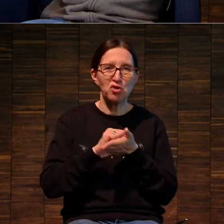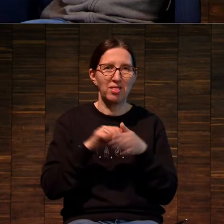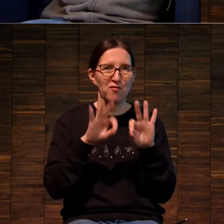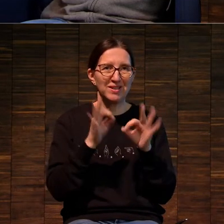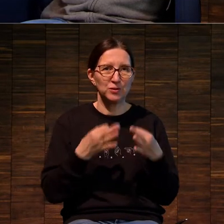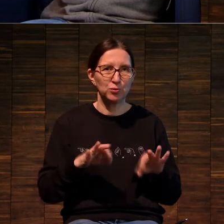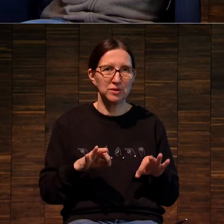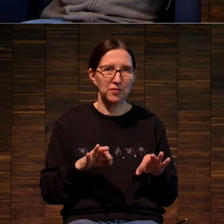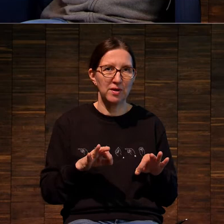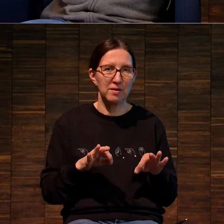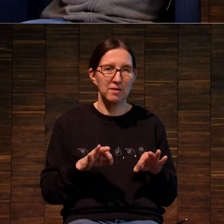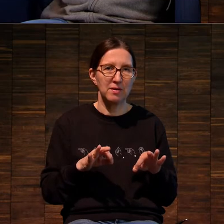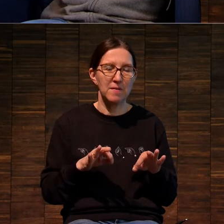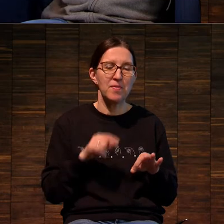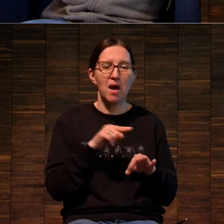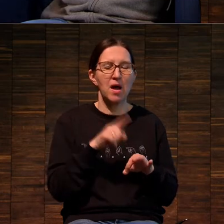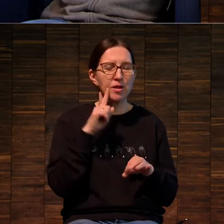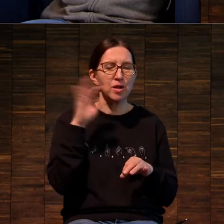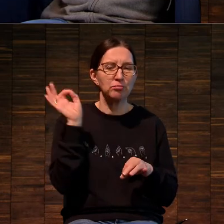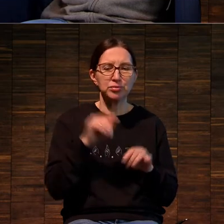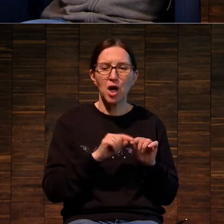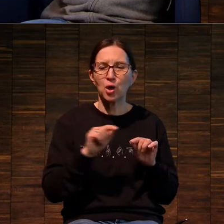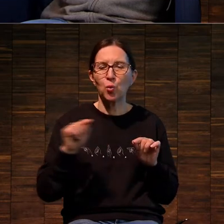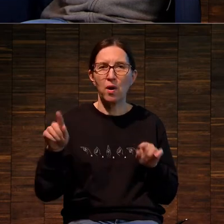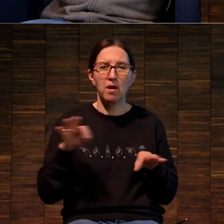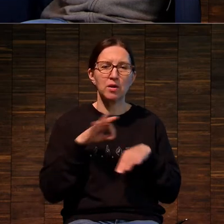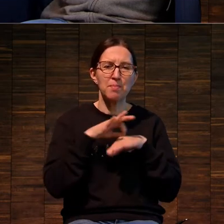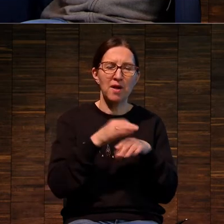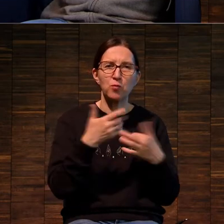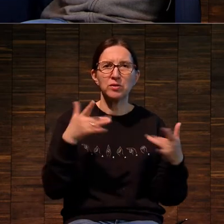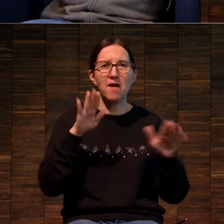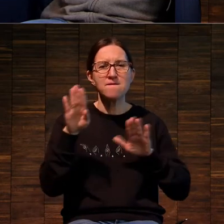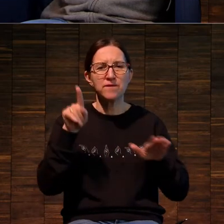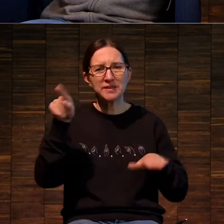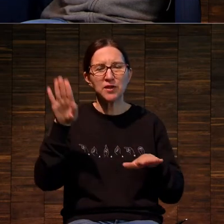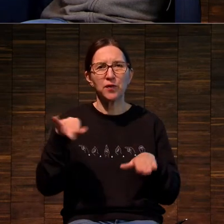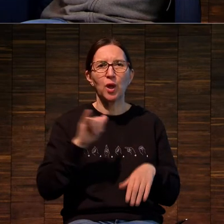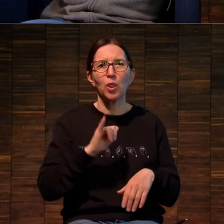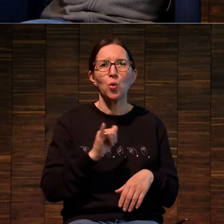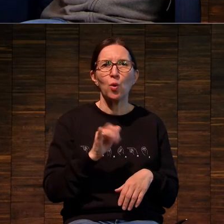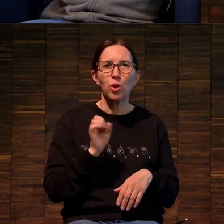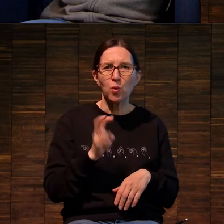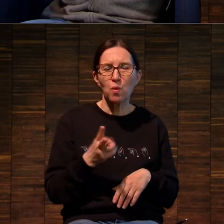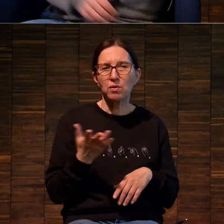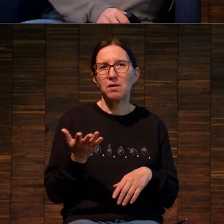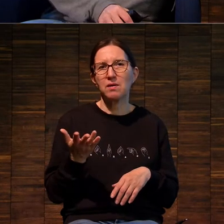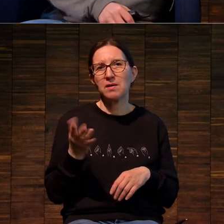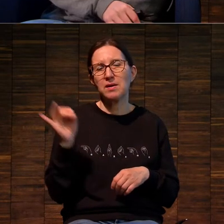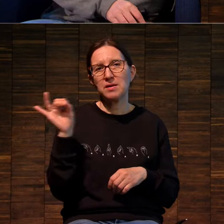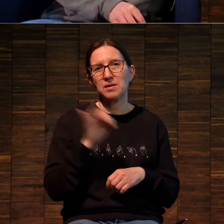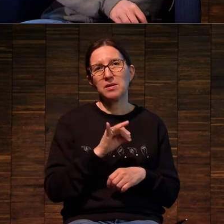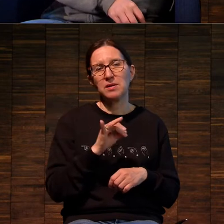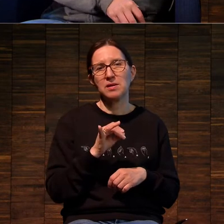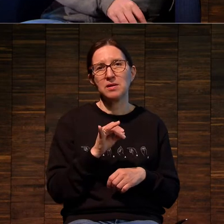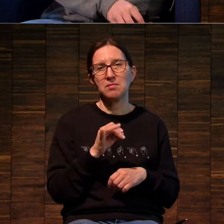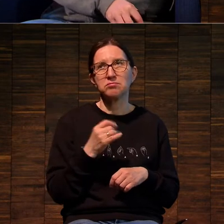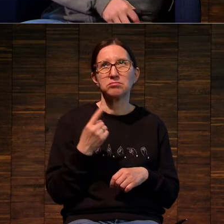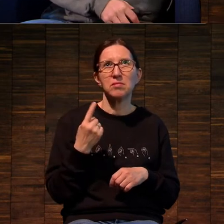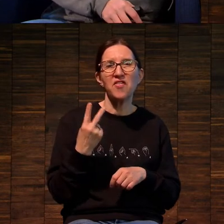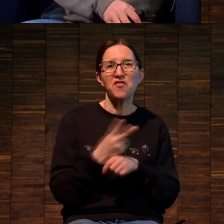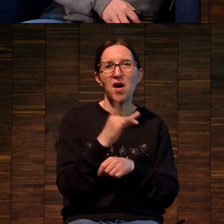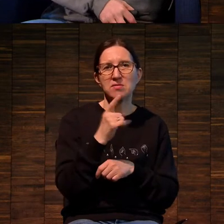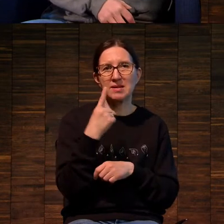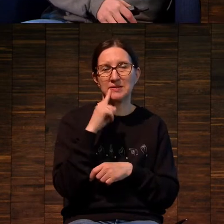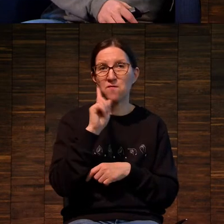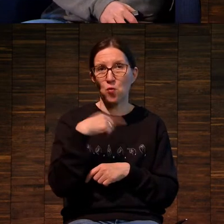искусства. Они регулярно проводят свои выставки в Нью-Йорке, у них они все проводятся два раза в